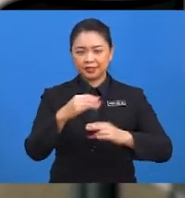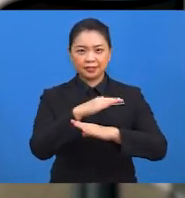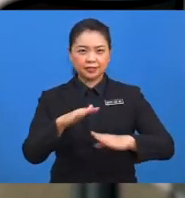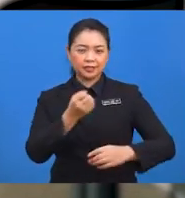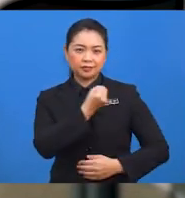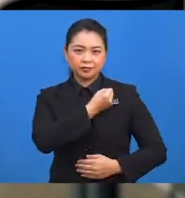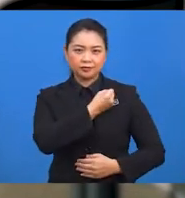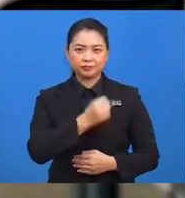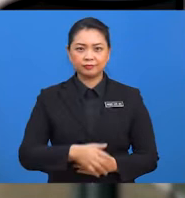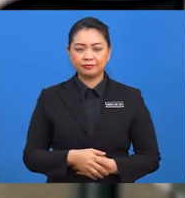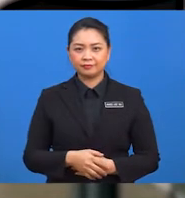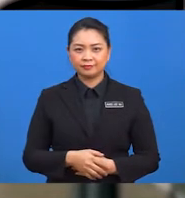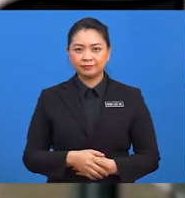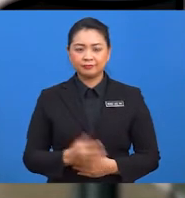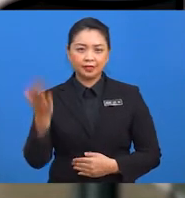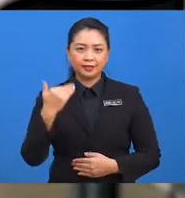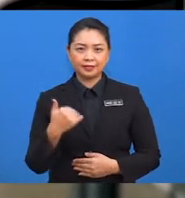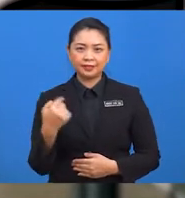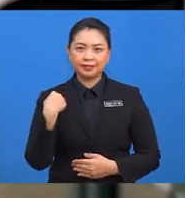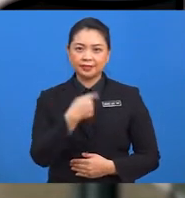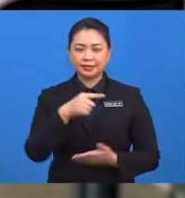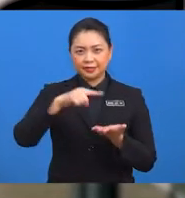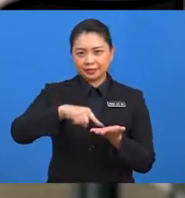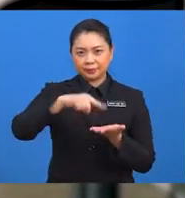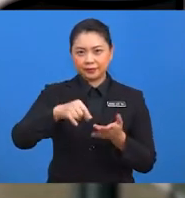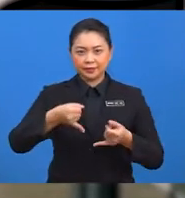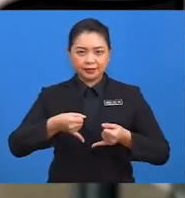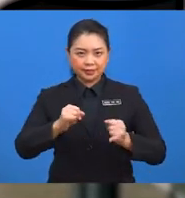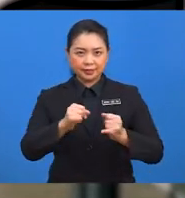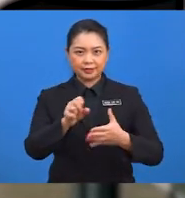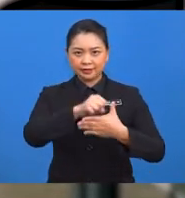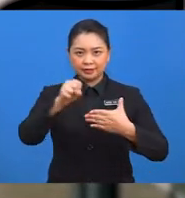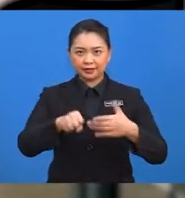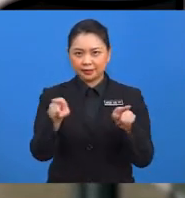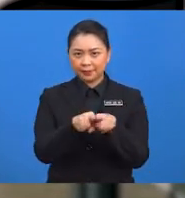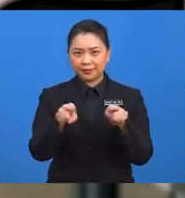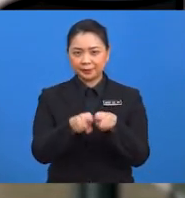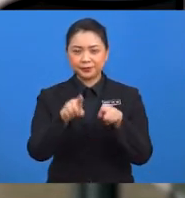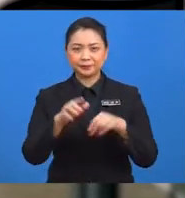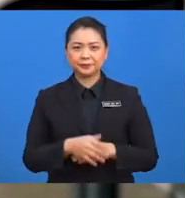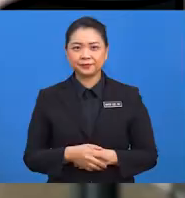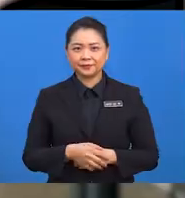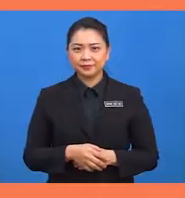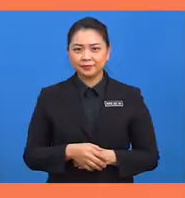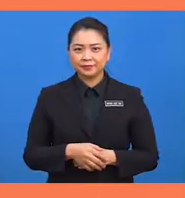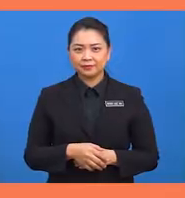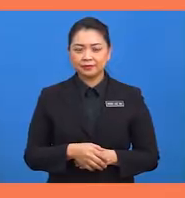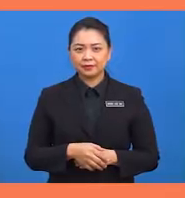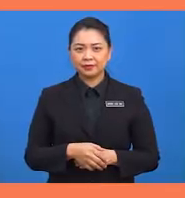berjaya, jangan putus asa. Marilah kita semak jalan penyelesaian bersama-sama.